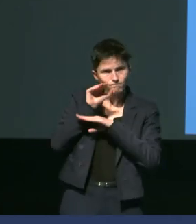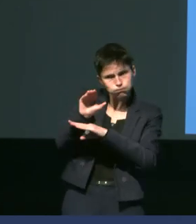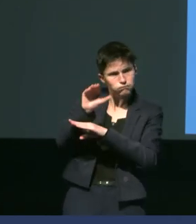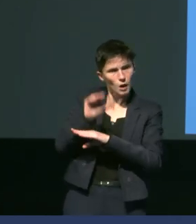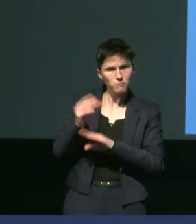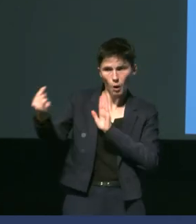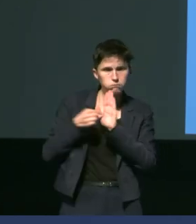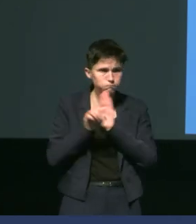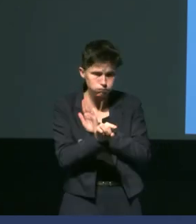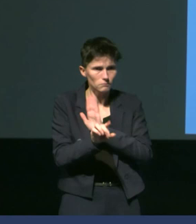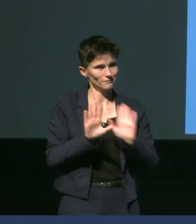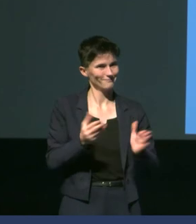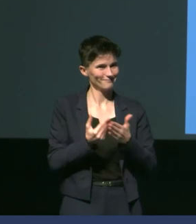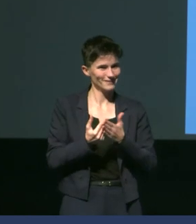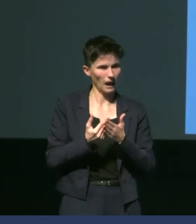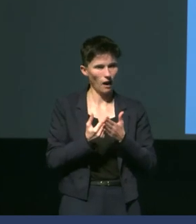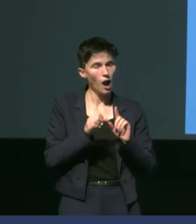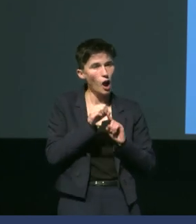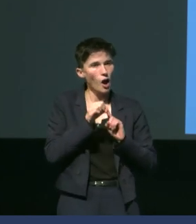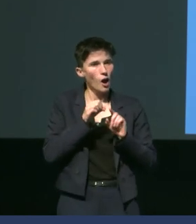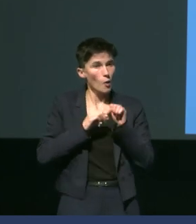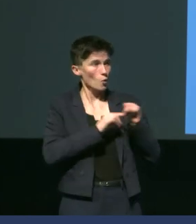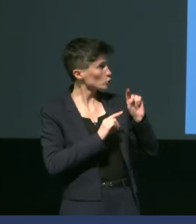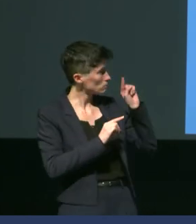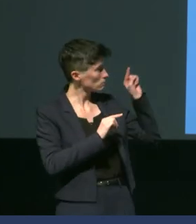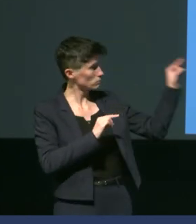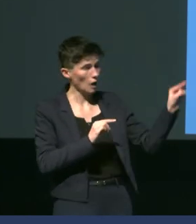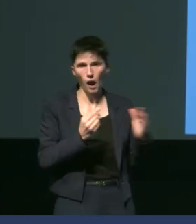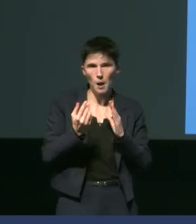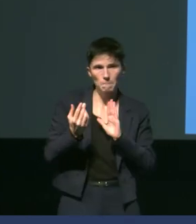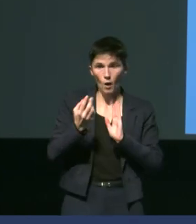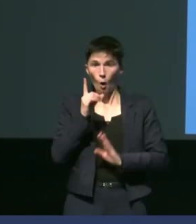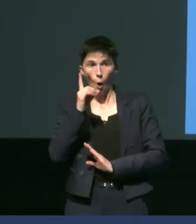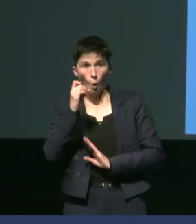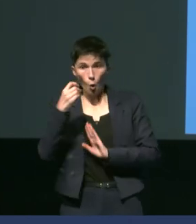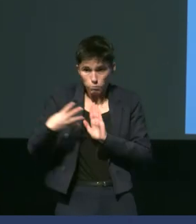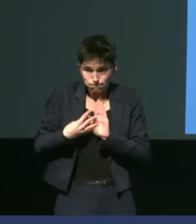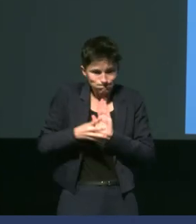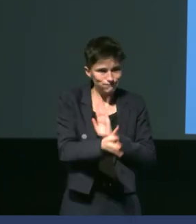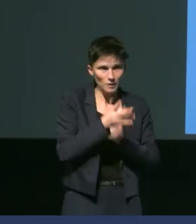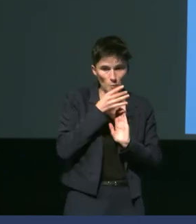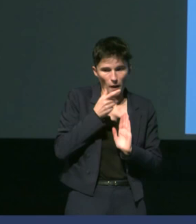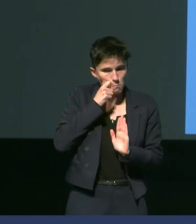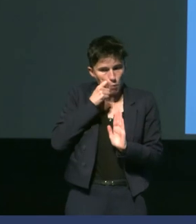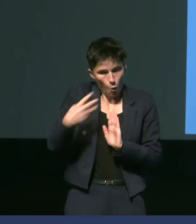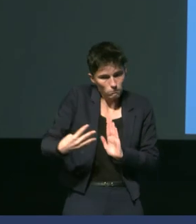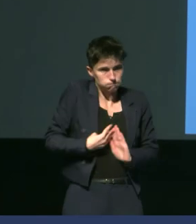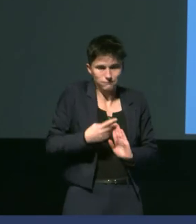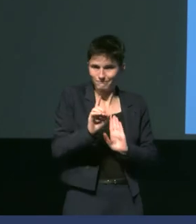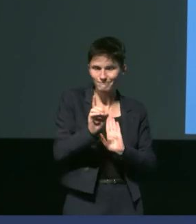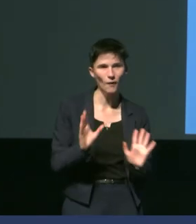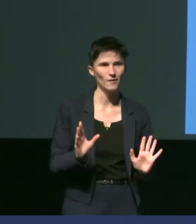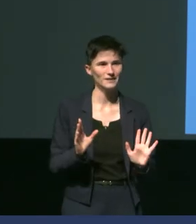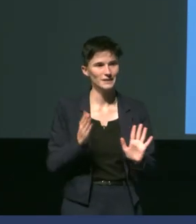ici à gauche il est parfaitement étanche il va empêcher l'eau de venir au contact de la peau et puis